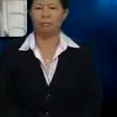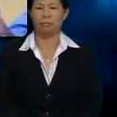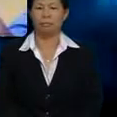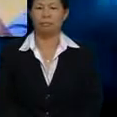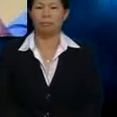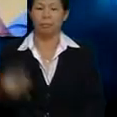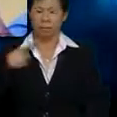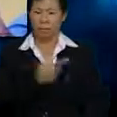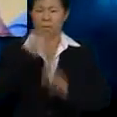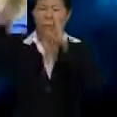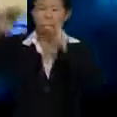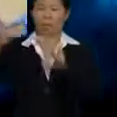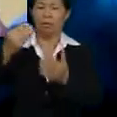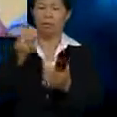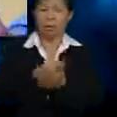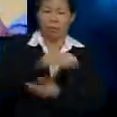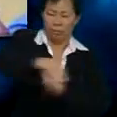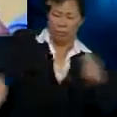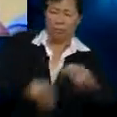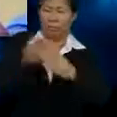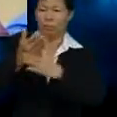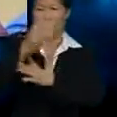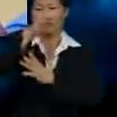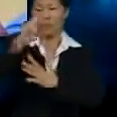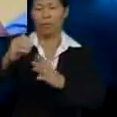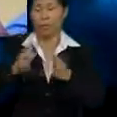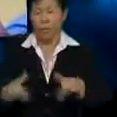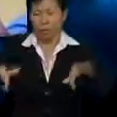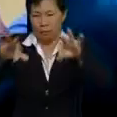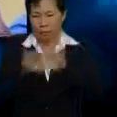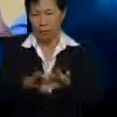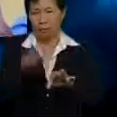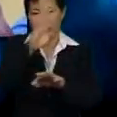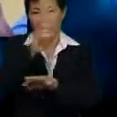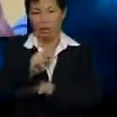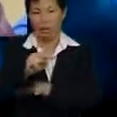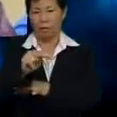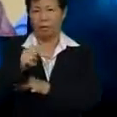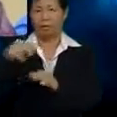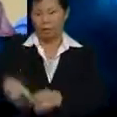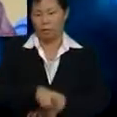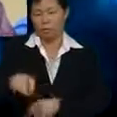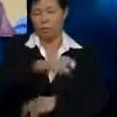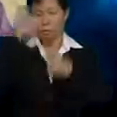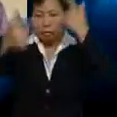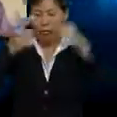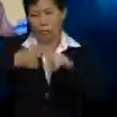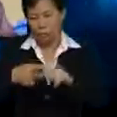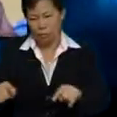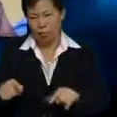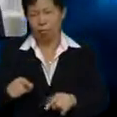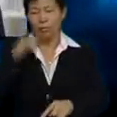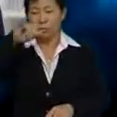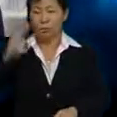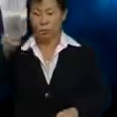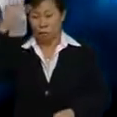Kita mengharapkan Aliran berterusan Melalui syarikat terpenting BM Pro Transport Dan BM Pro Travel and Jua Malahnya macam yang Cik Julia